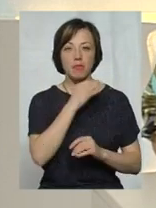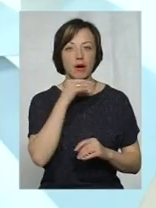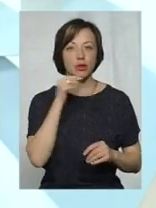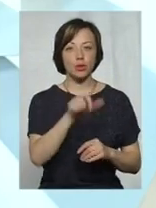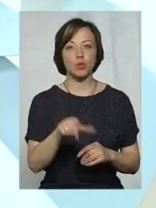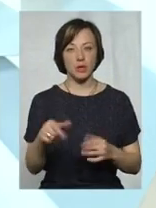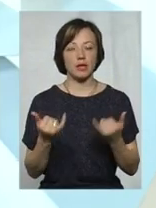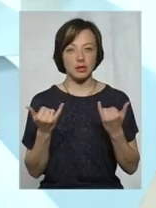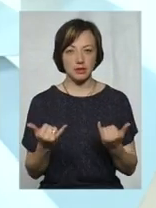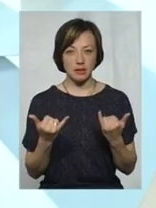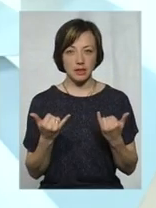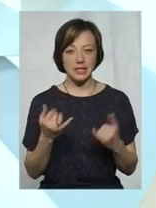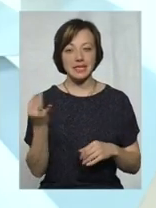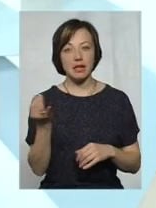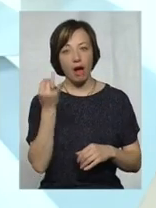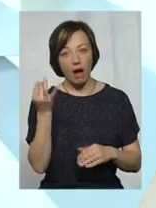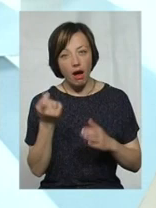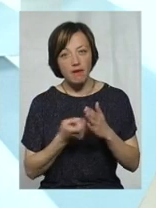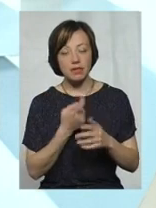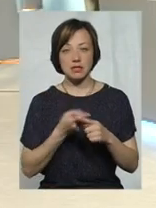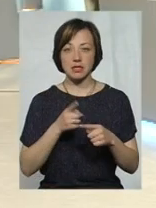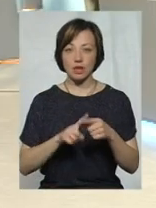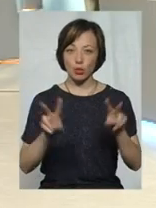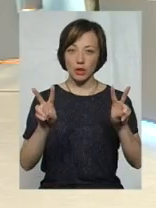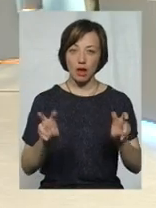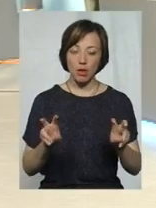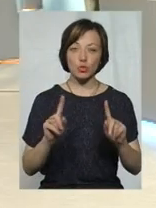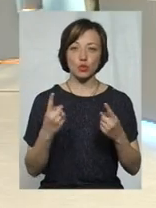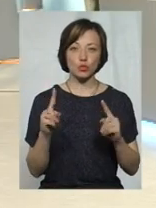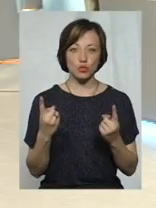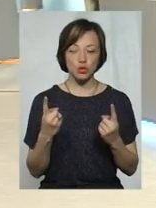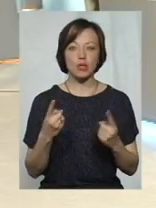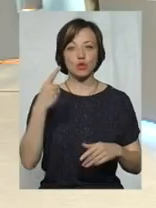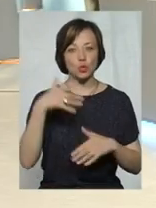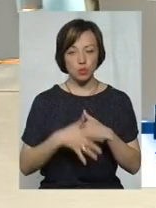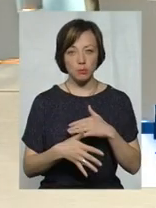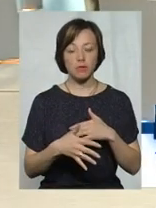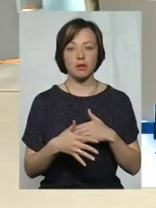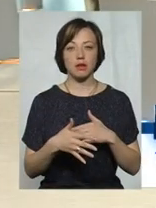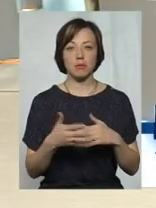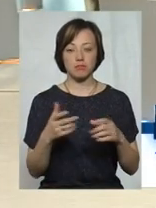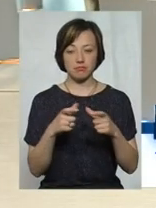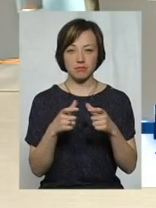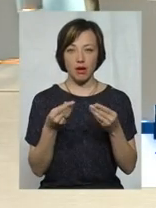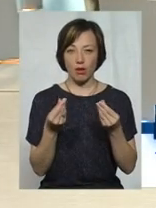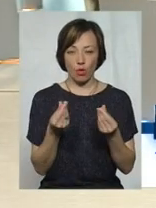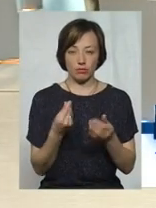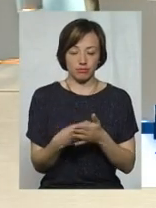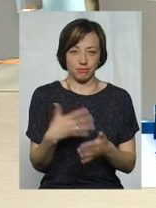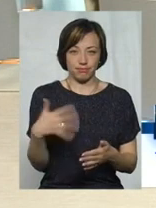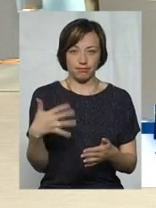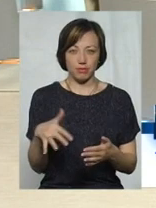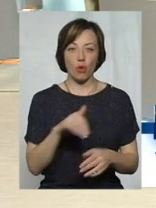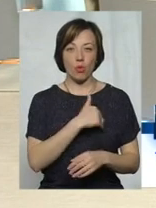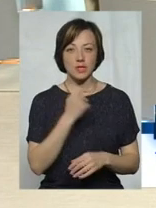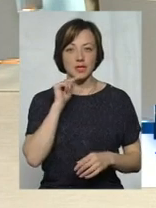людей нині цікавляться цією темою, тому що, зрозуміло, платіжки немалі, хочеться